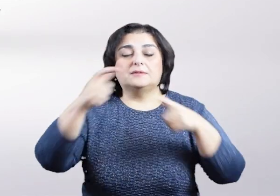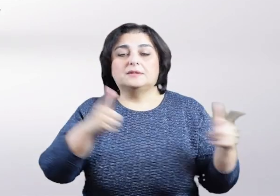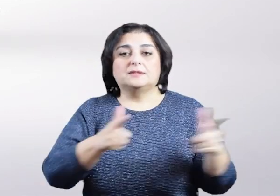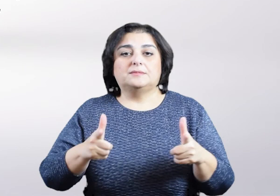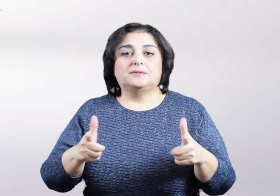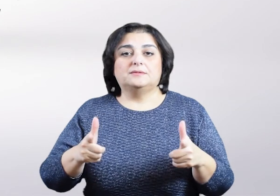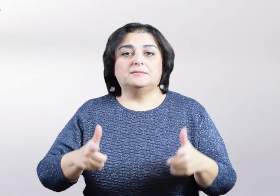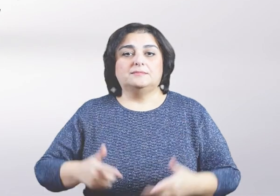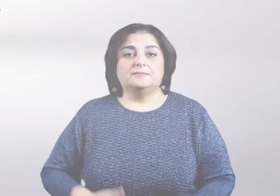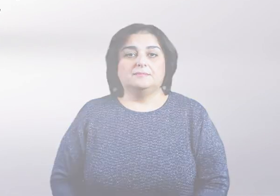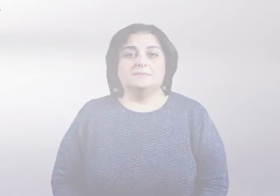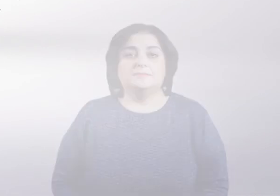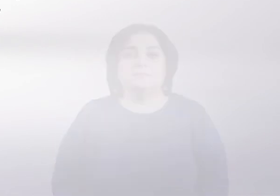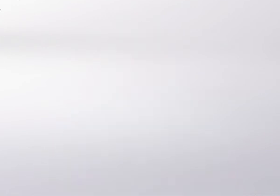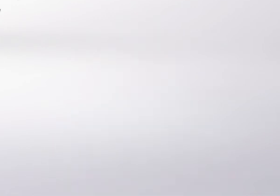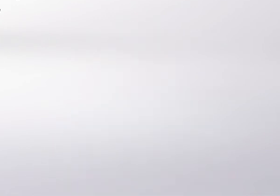hazırlanmışdır.